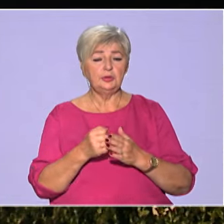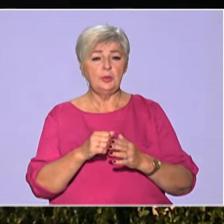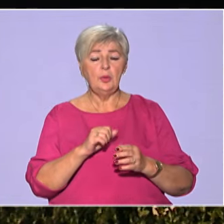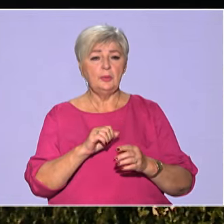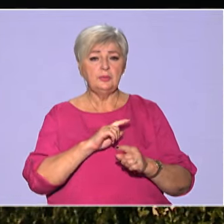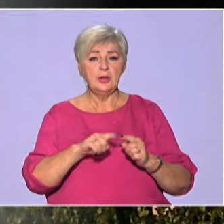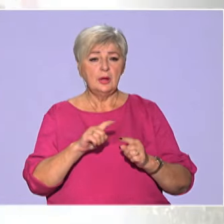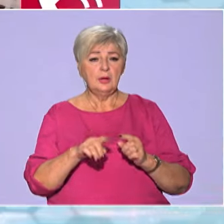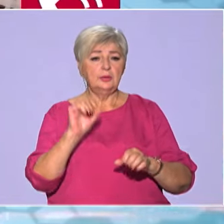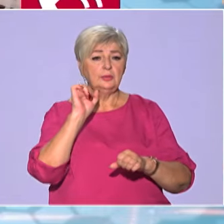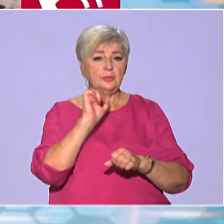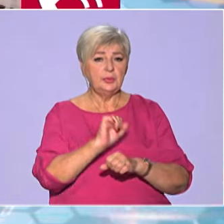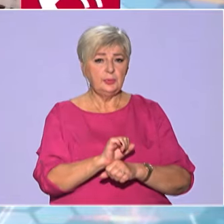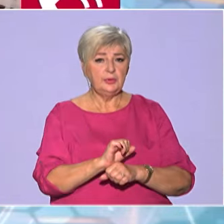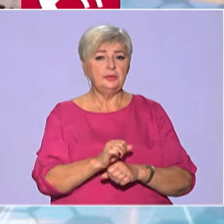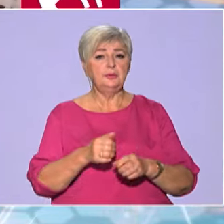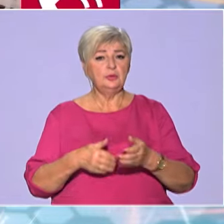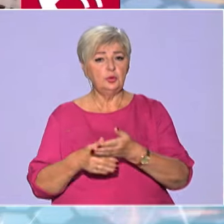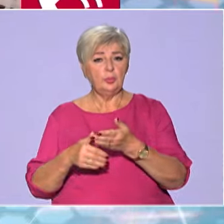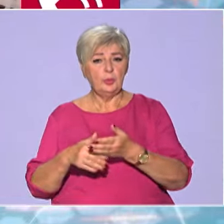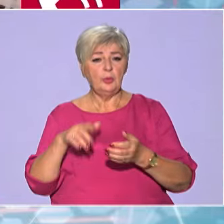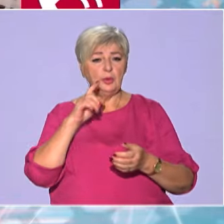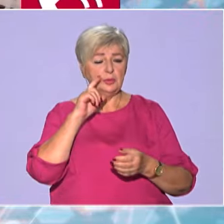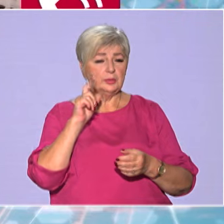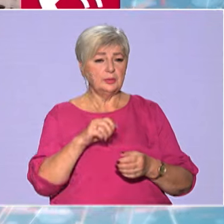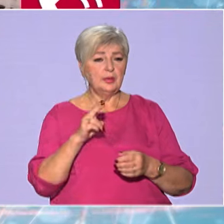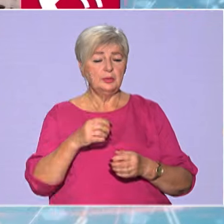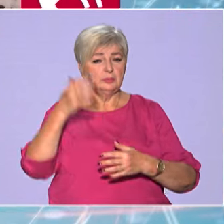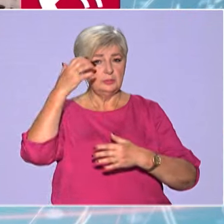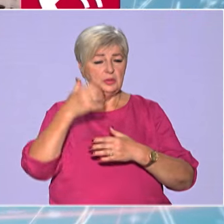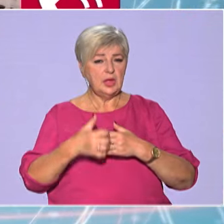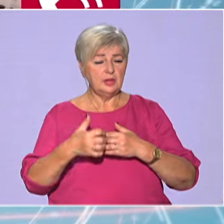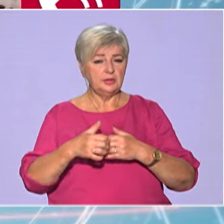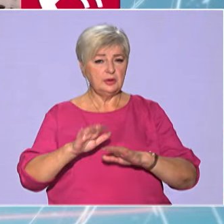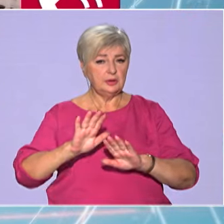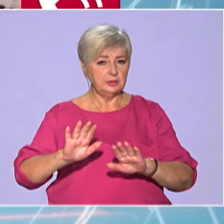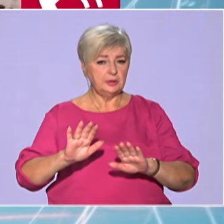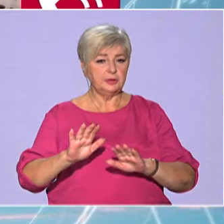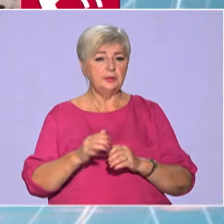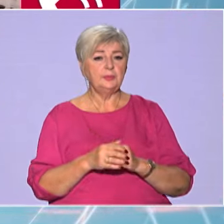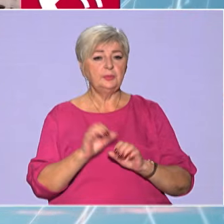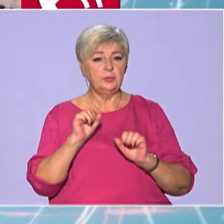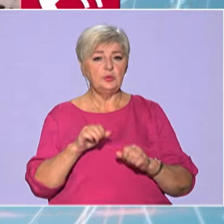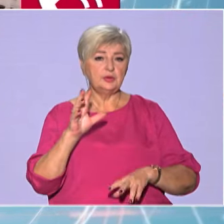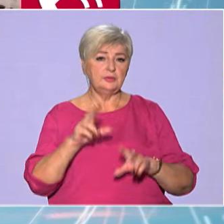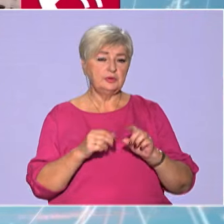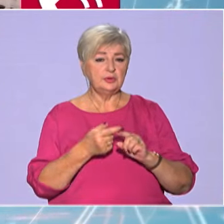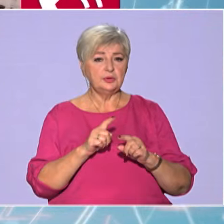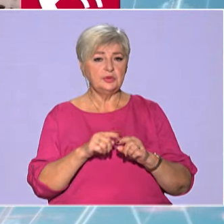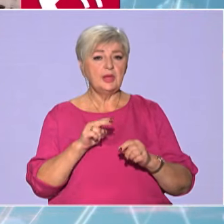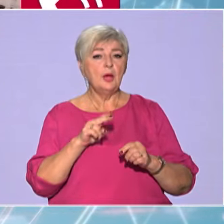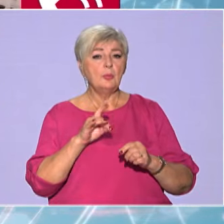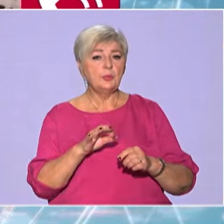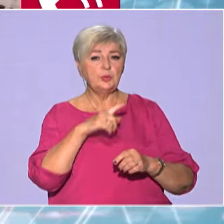припинення військової допомоги України та політики повного нейтралітету. Тобто, умовно, можна вважати, що це проросійська